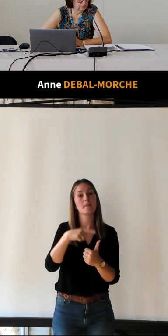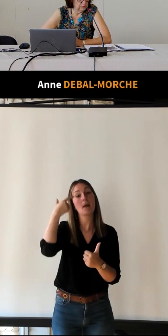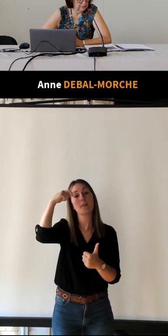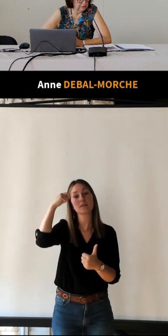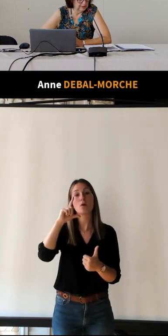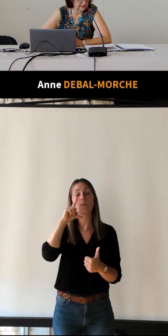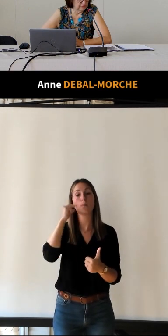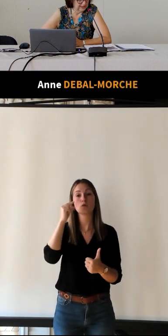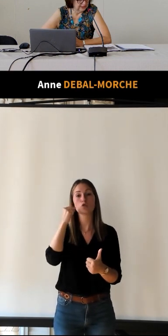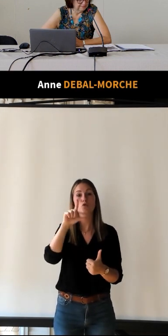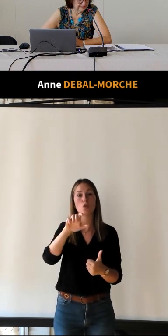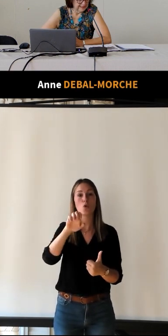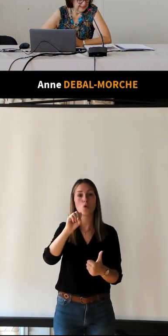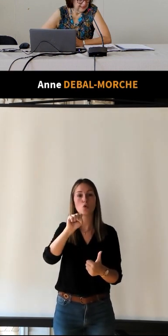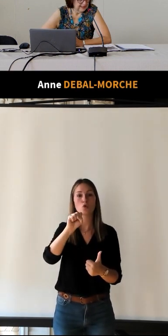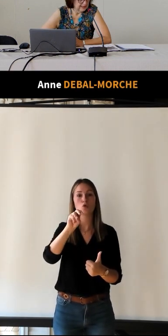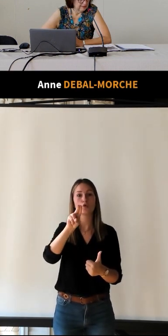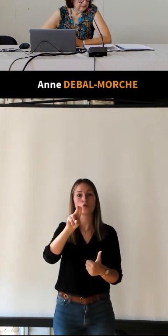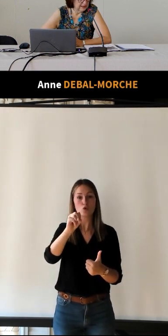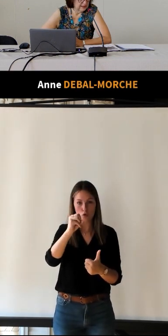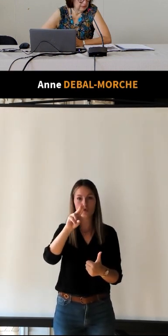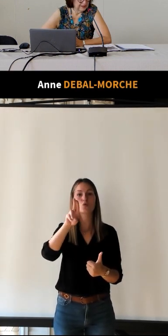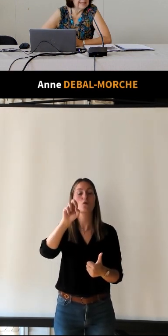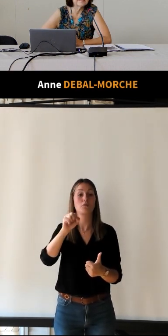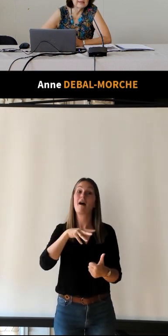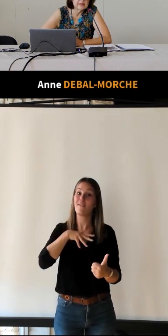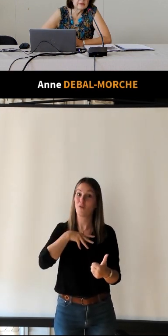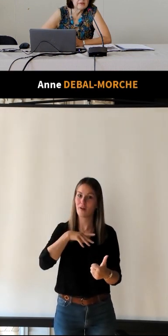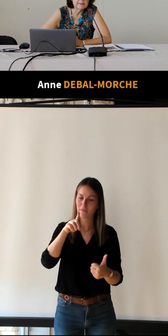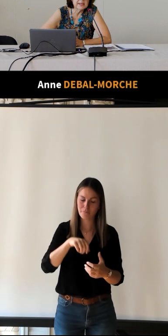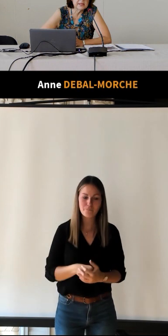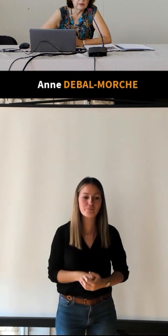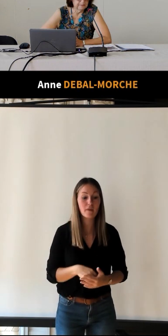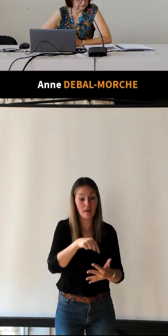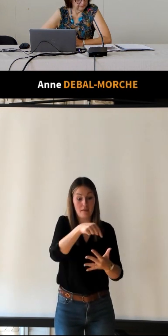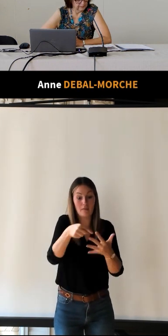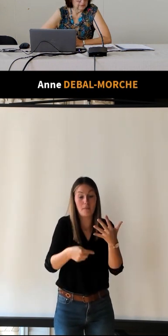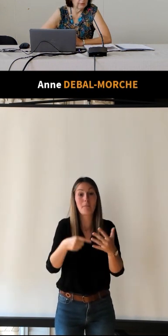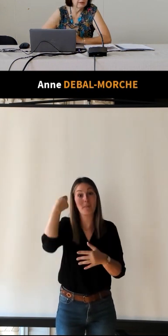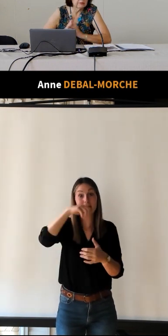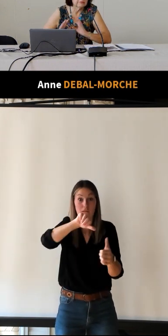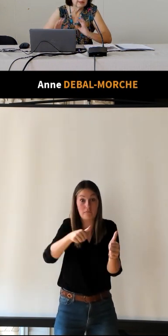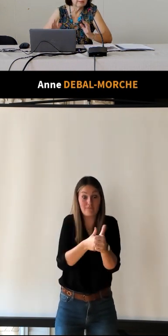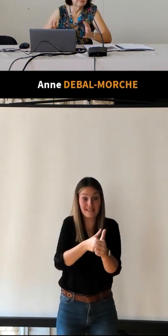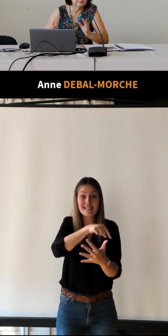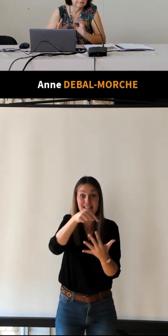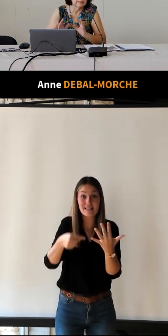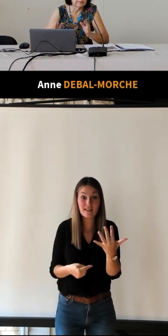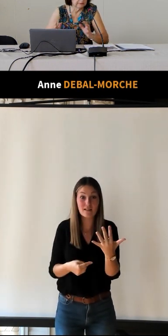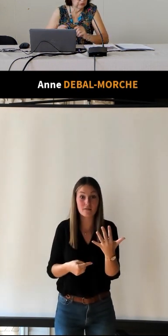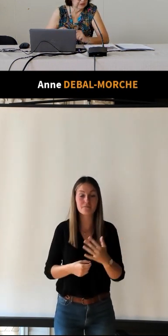Paul Lesour, avocat, et dès le début, il y a cinq vice-présidents. Donc, a,